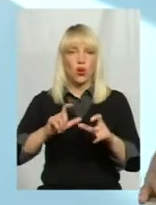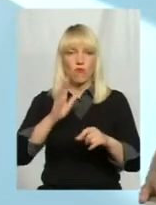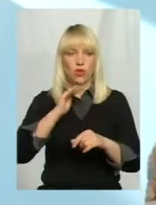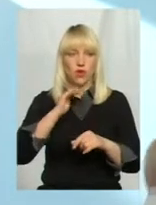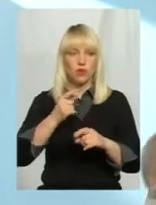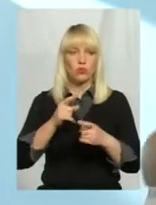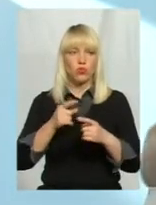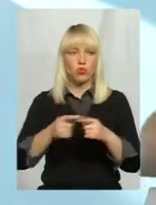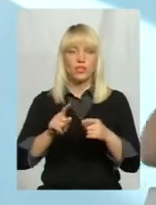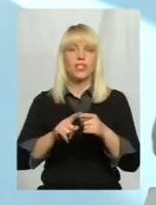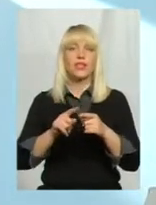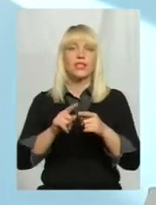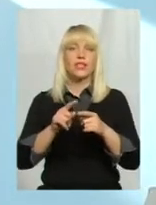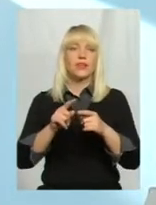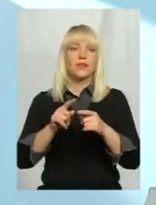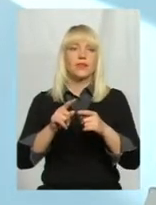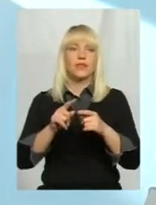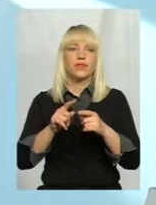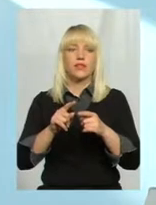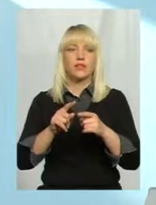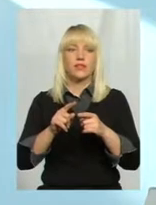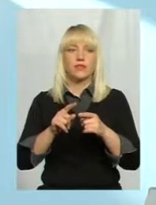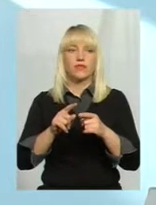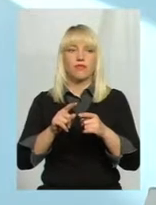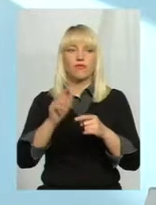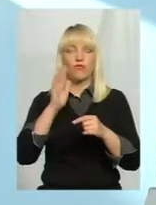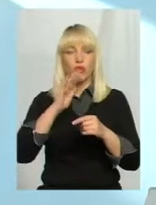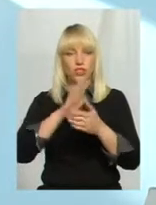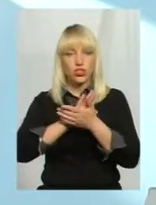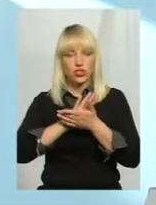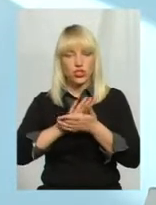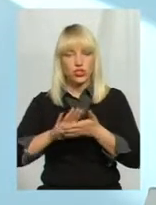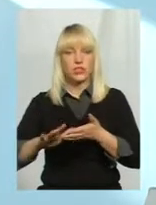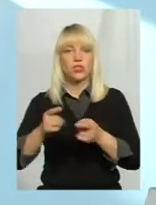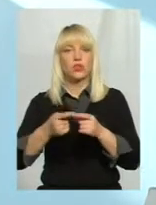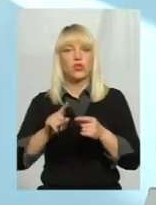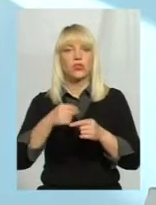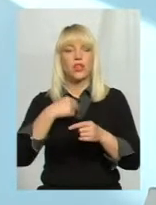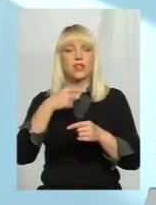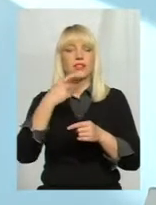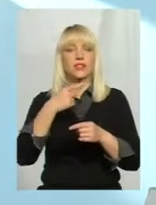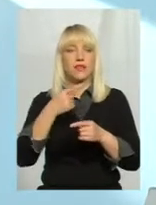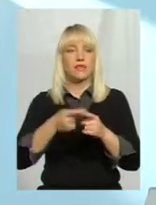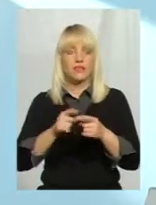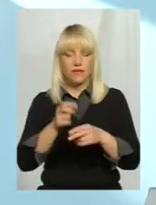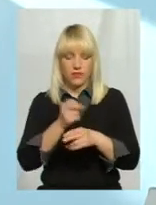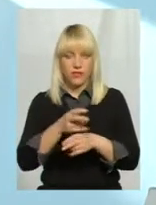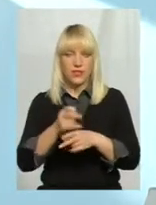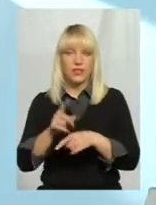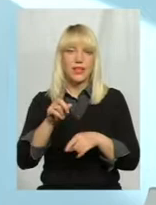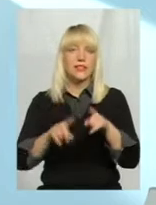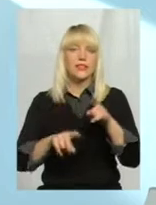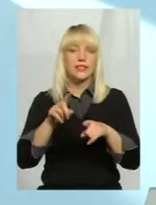випуск, такий залповий випуск навіть чистої води, це то, про що я говорив, є видалення деяких